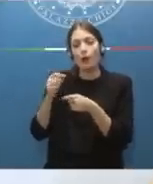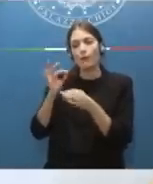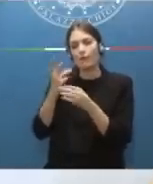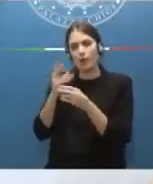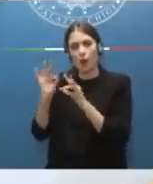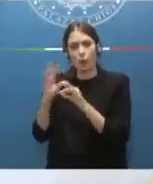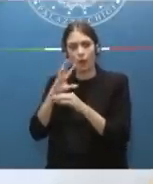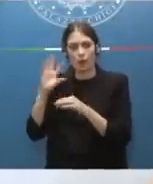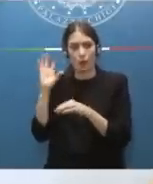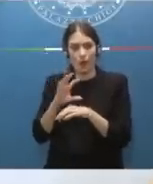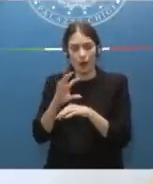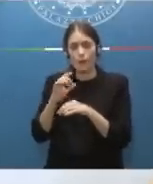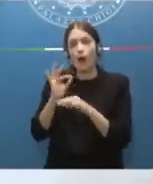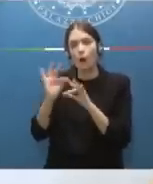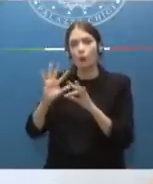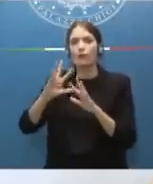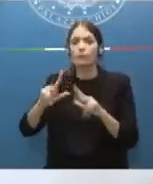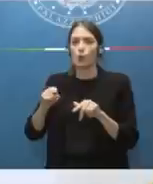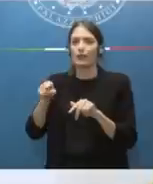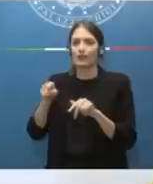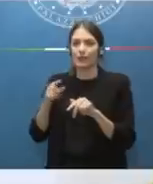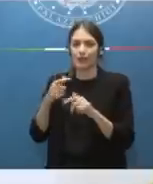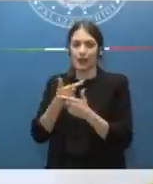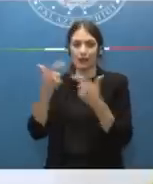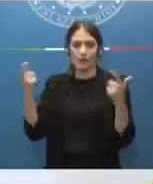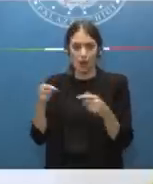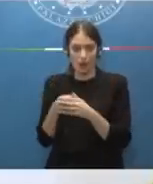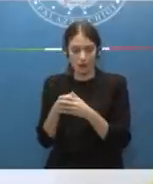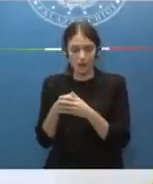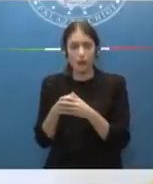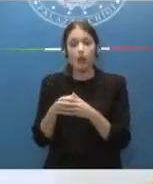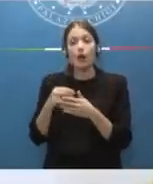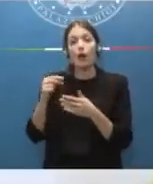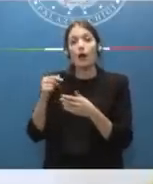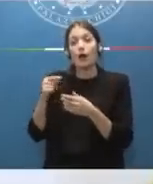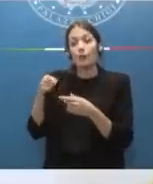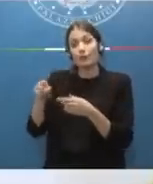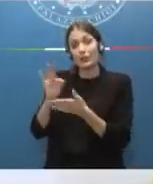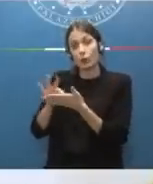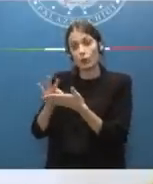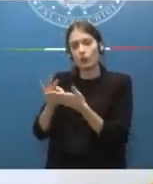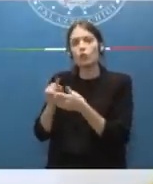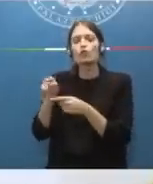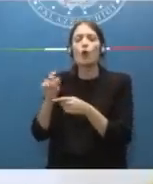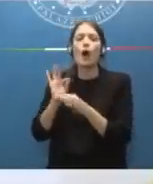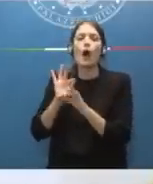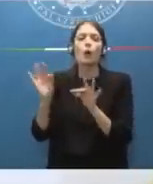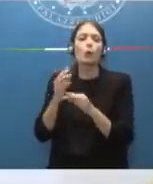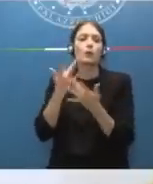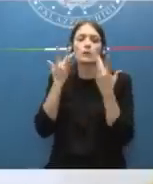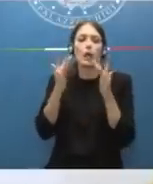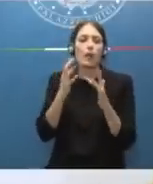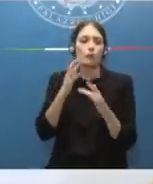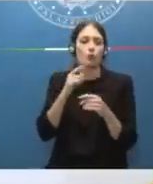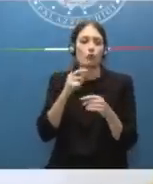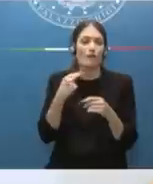parte dei furti sono furti aggravati. Essendo procedibili d'ufficio, molti di questi sono stati semplicemente denunciati dalle